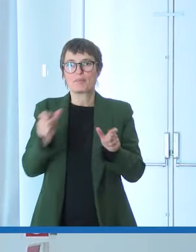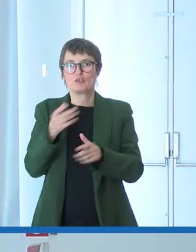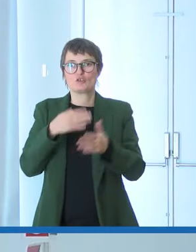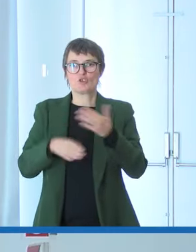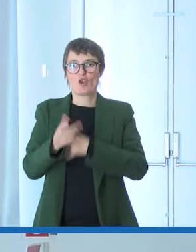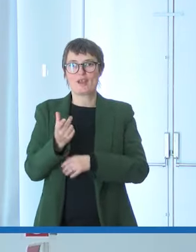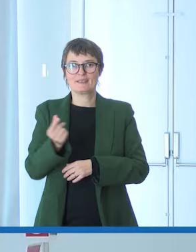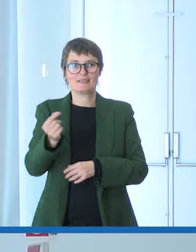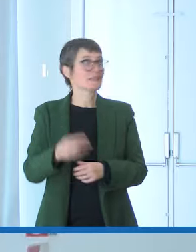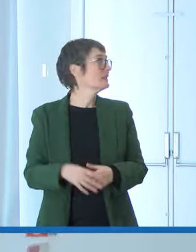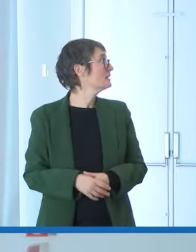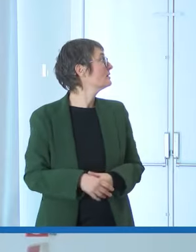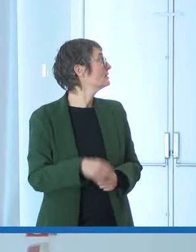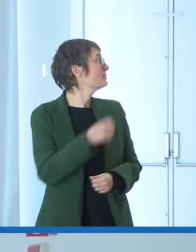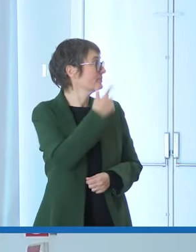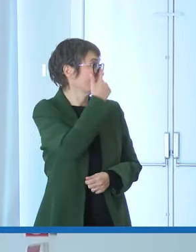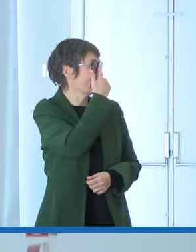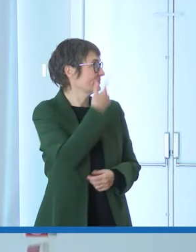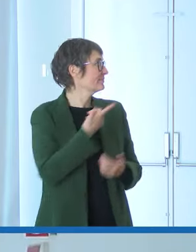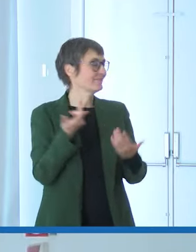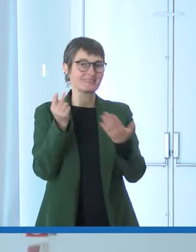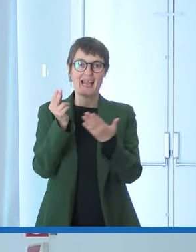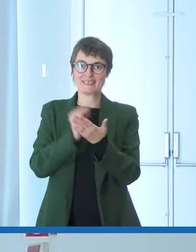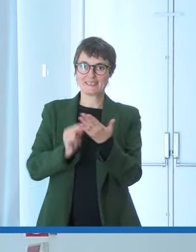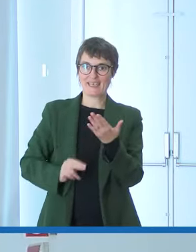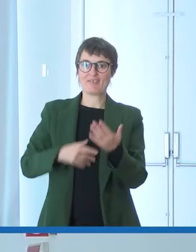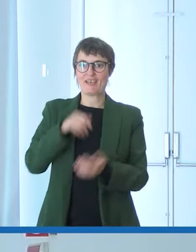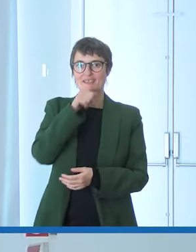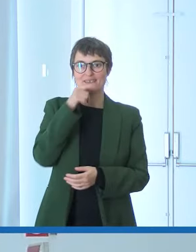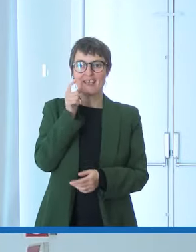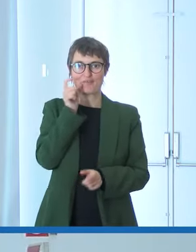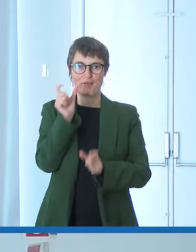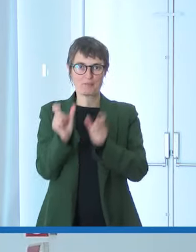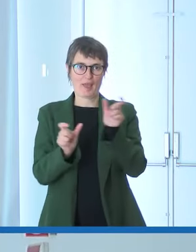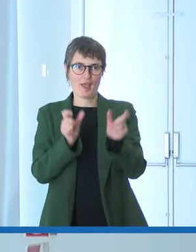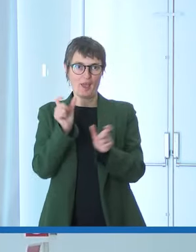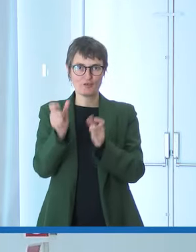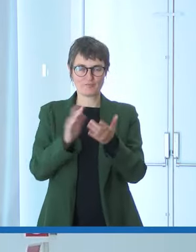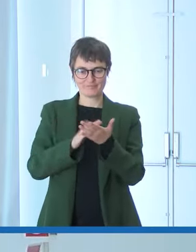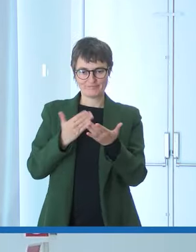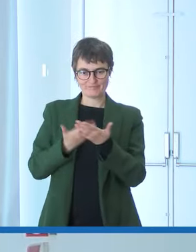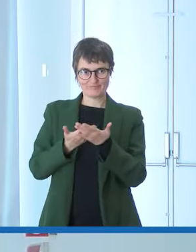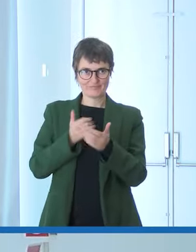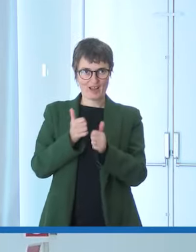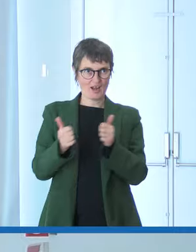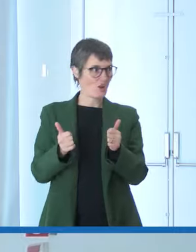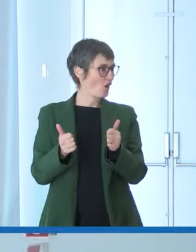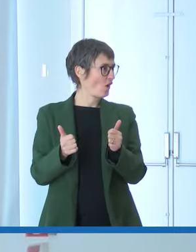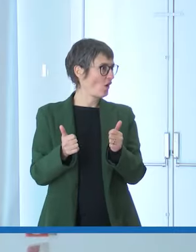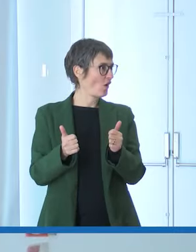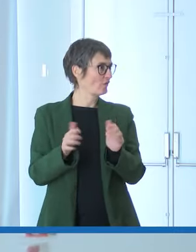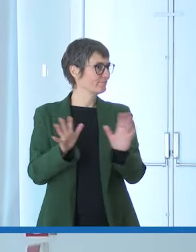per scrivere servono le parole e il loro valore e poi la passione la verità